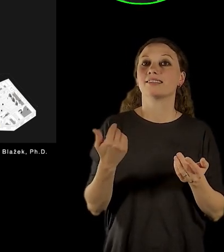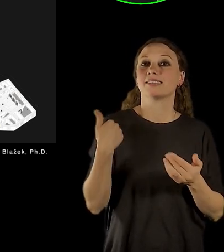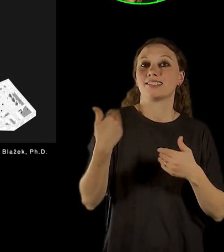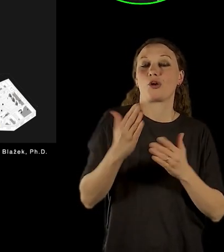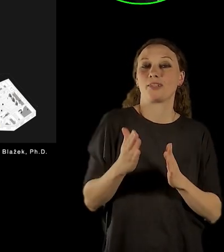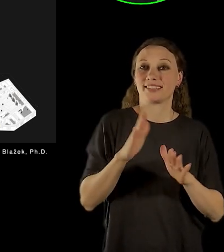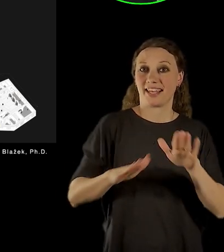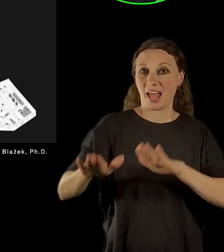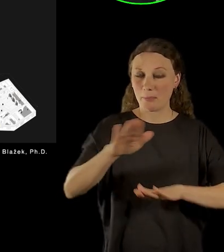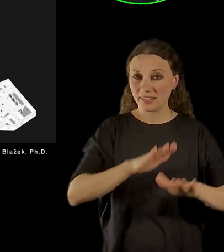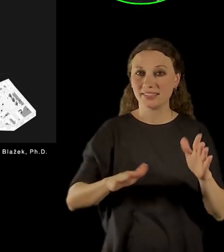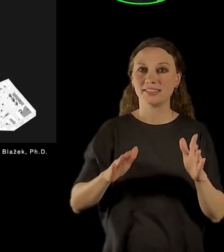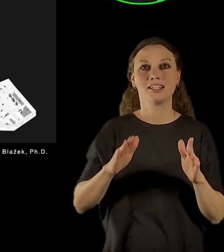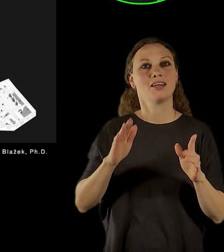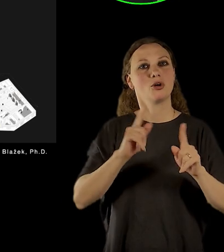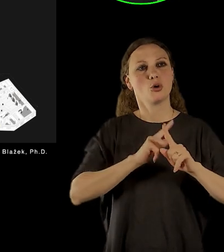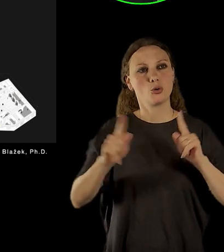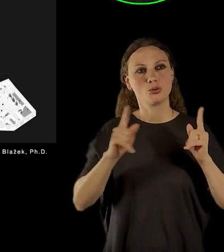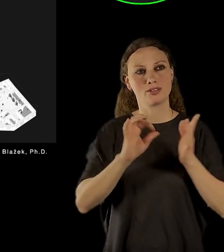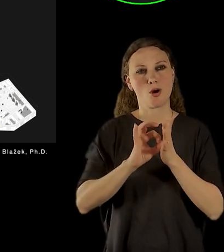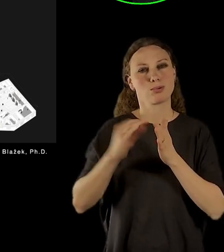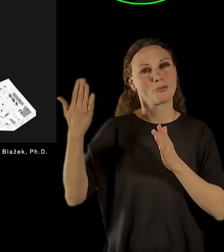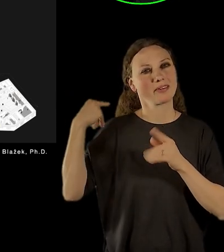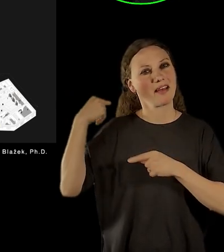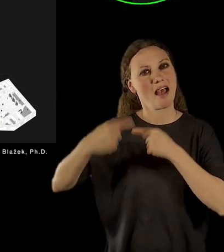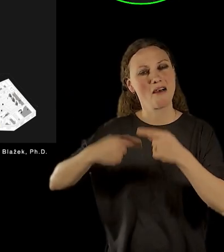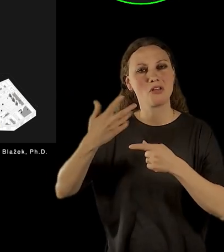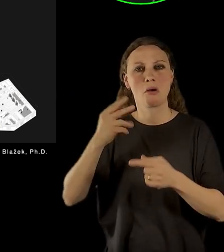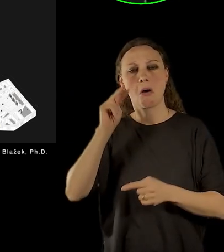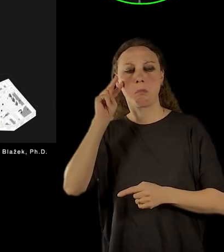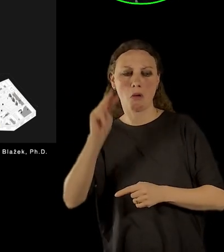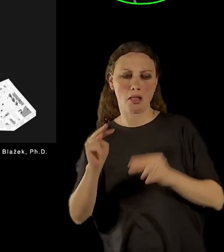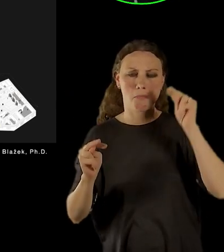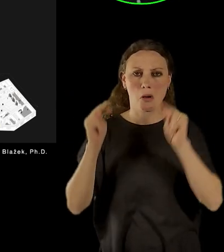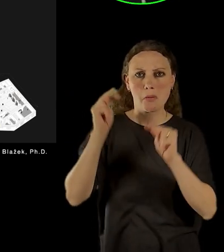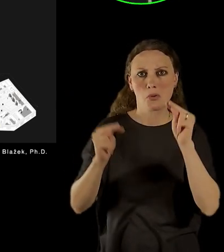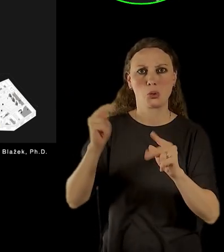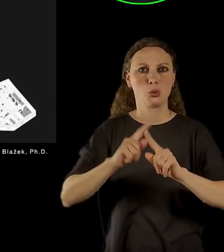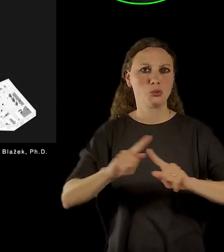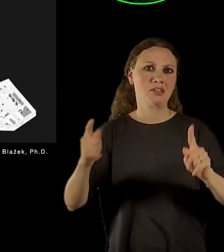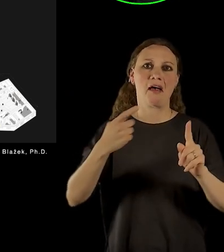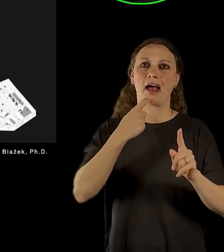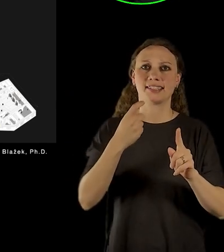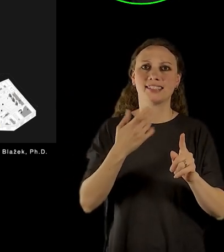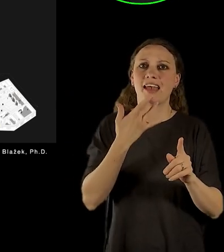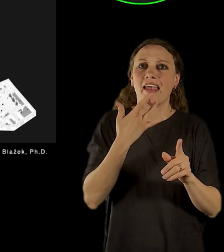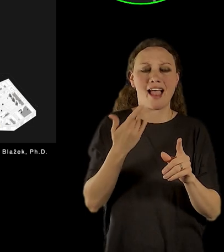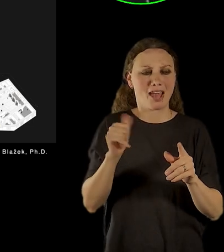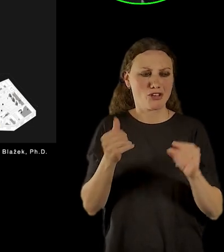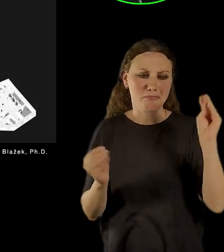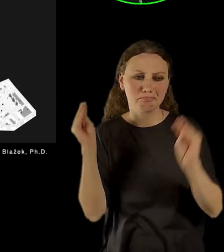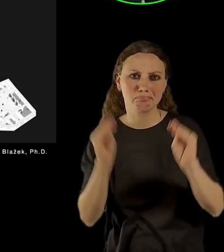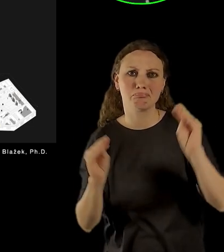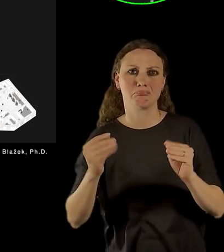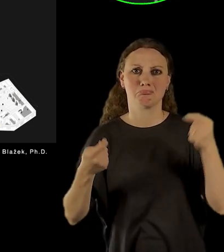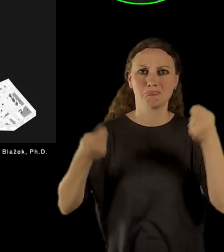téma asanace, téma otevření vlastně staroměstského náměstí, průhledu na letnou, kde nakonec